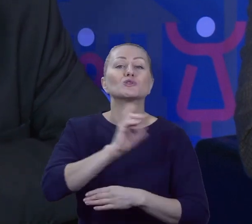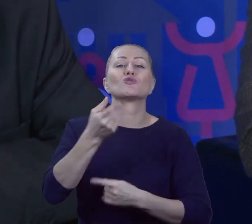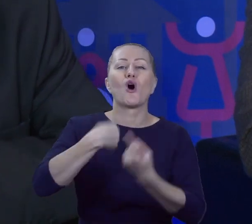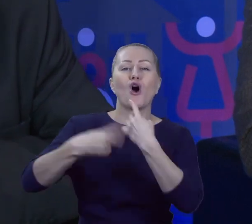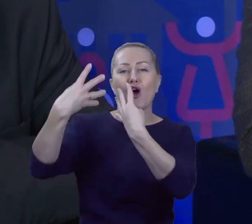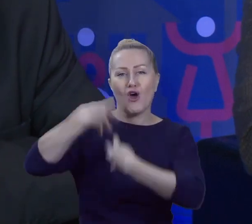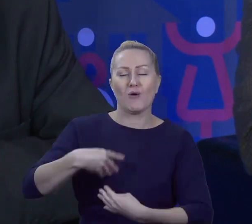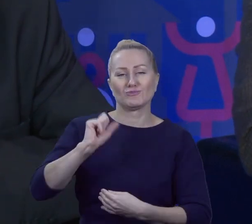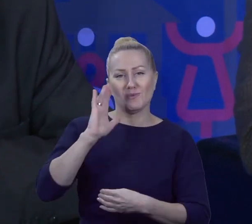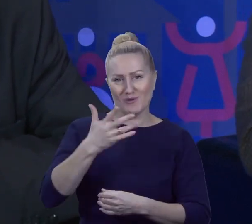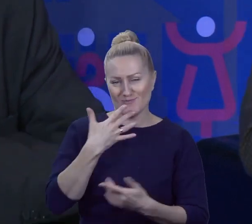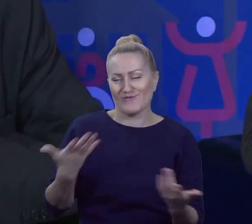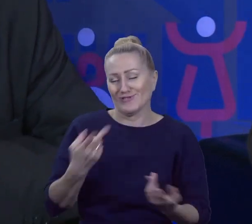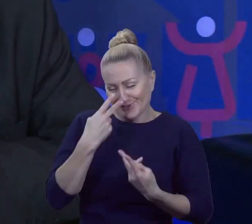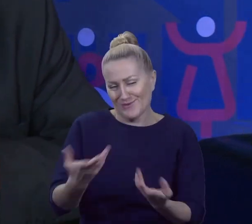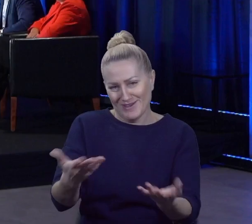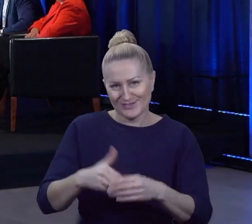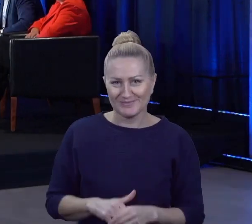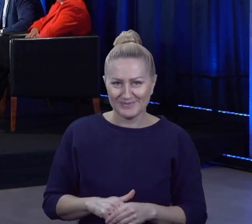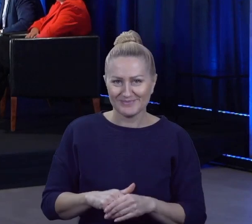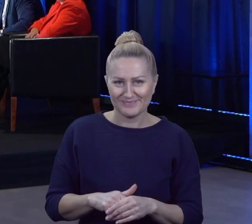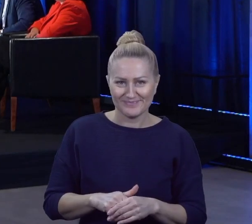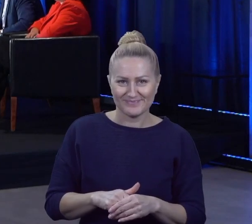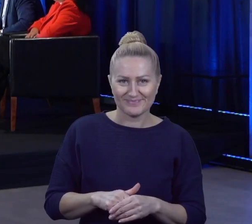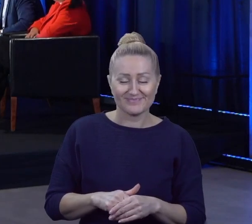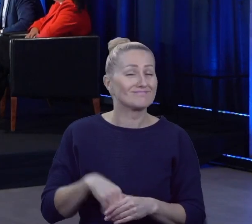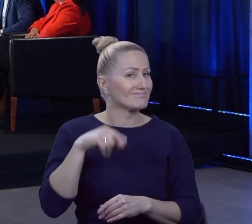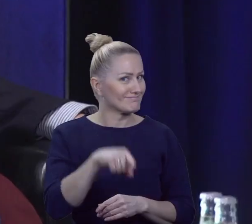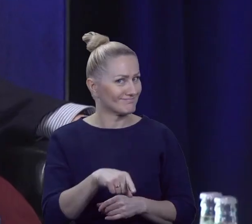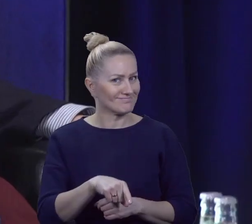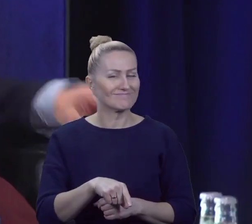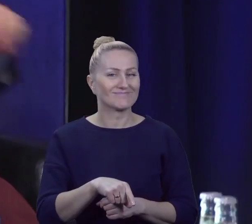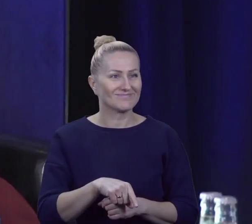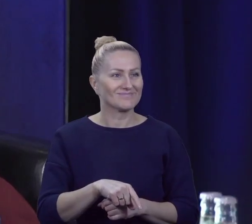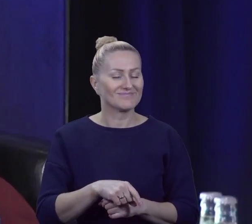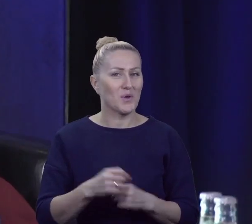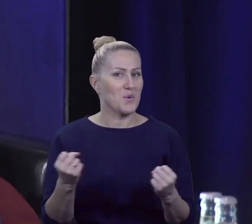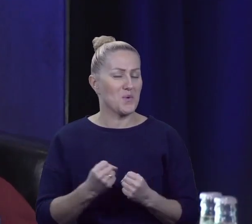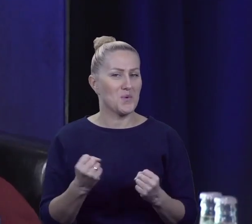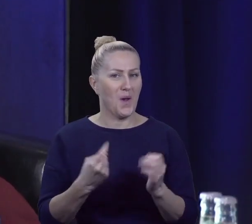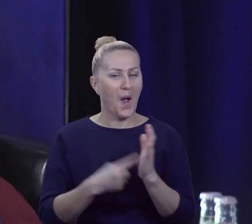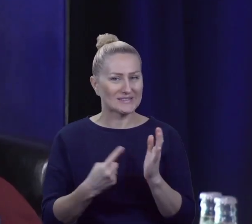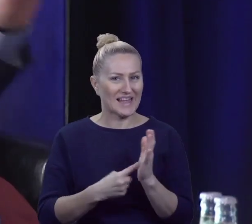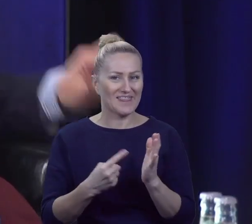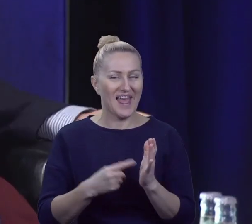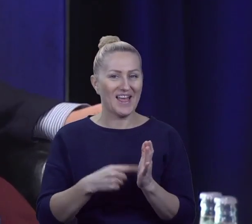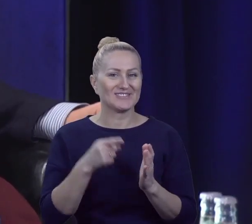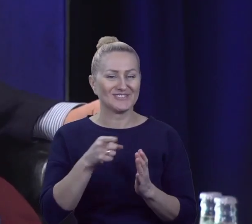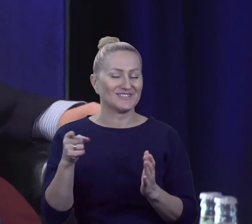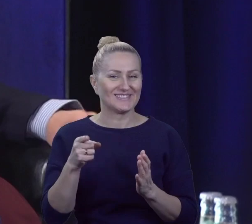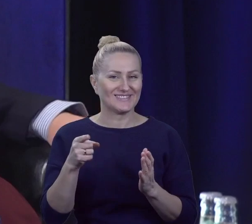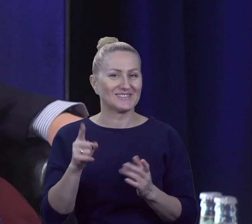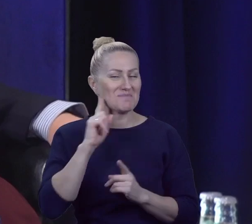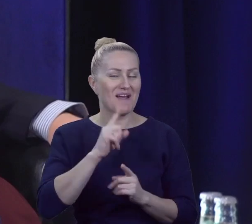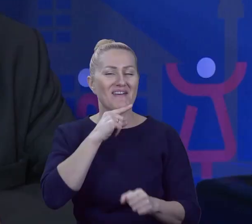to będzie... To jest dosyć ostateczna, ostateczne